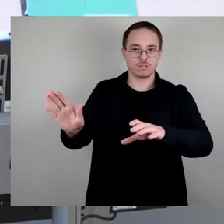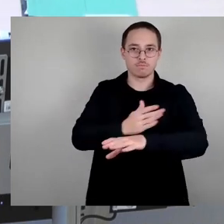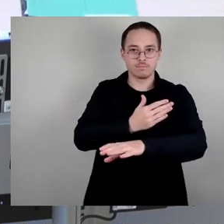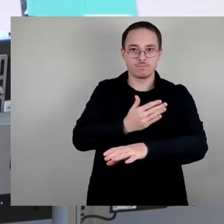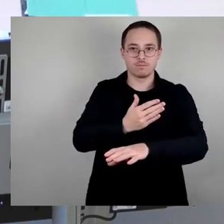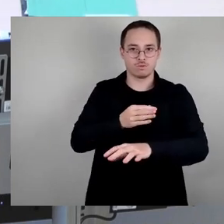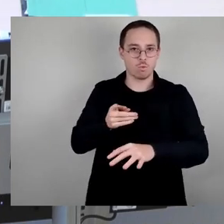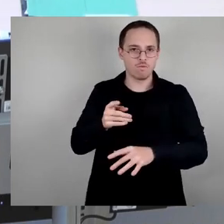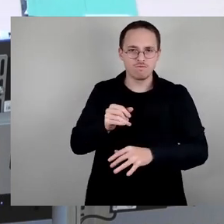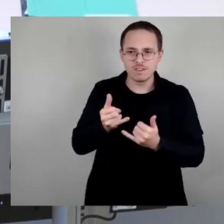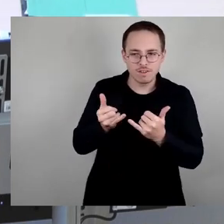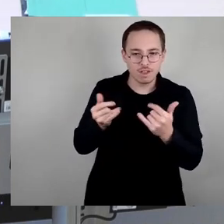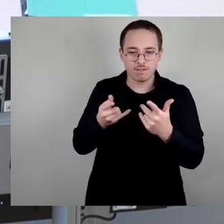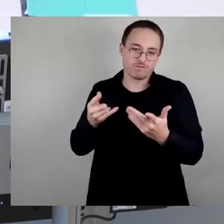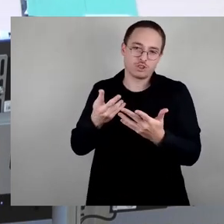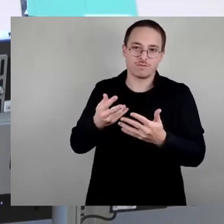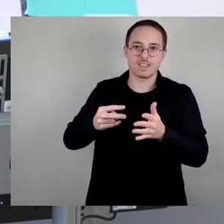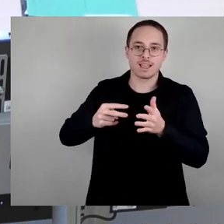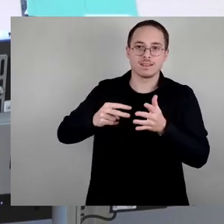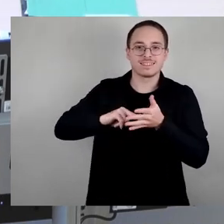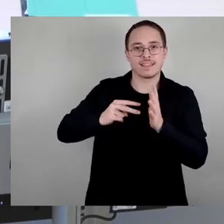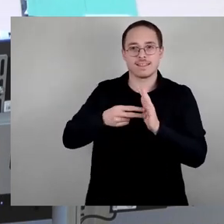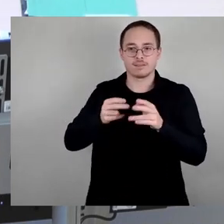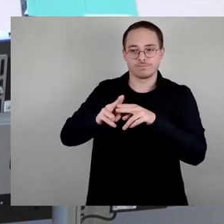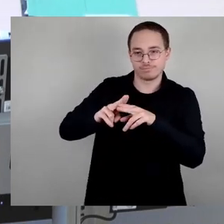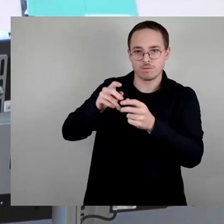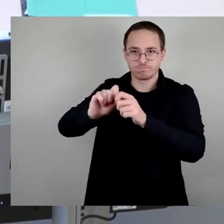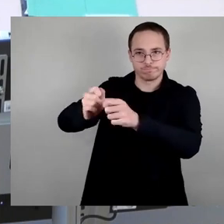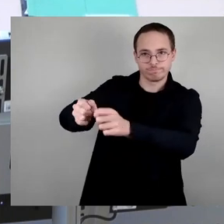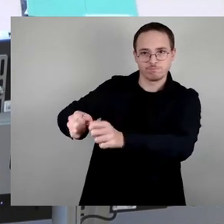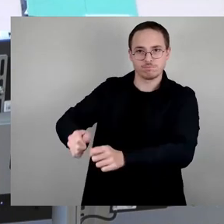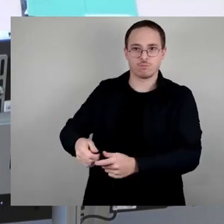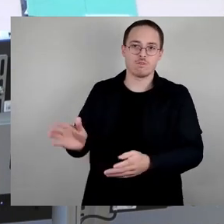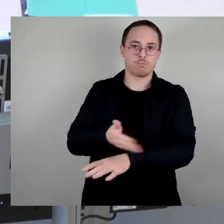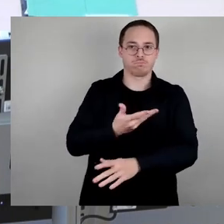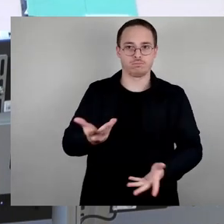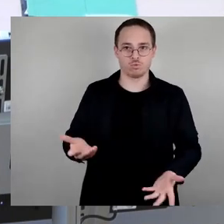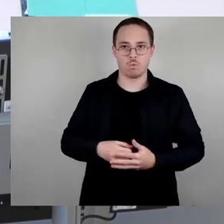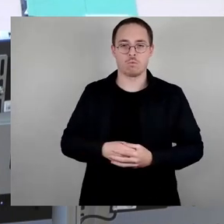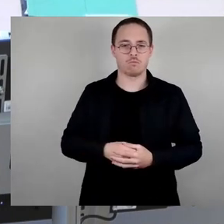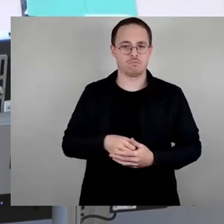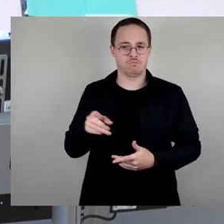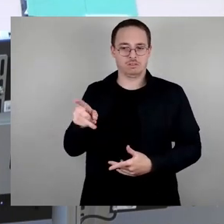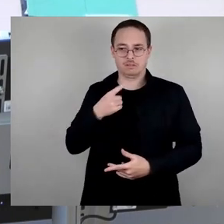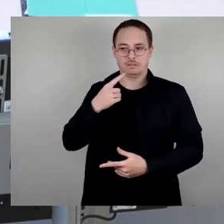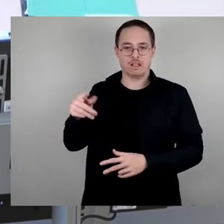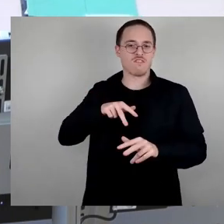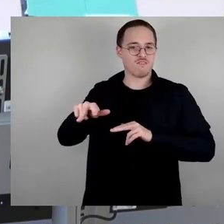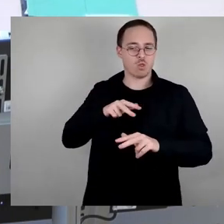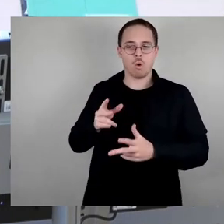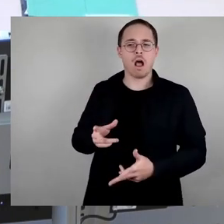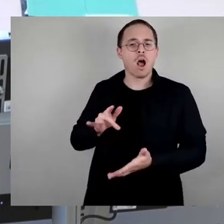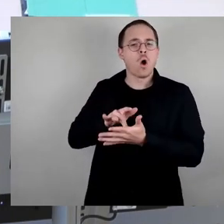so sagt man, auf einen Stadtratsbeschluss aus dem Jahr 2019 zurück, der die Verlegung der Schrift an einen